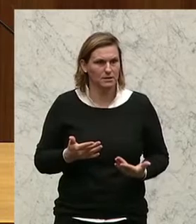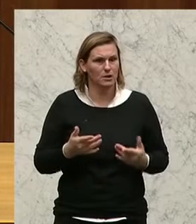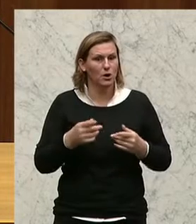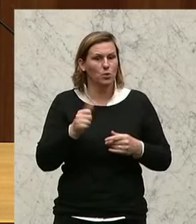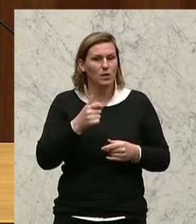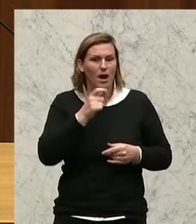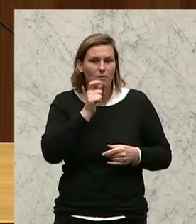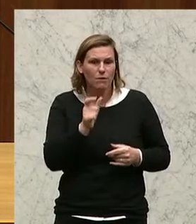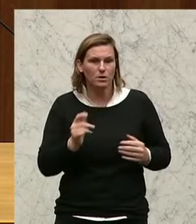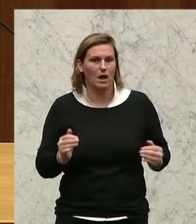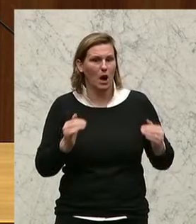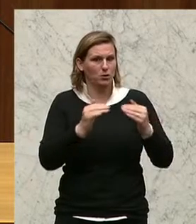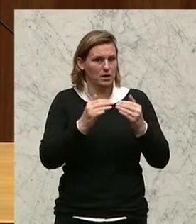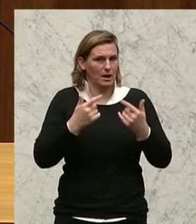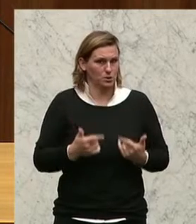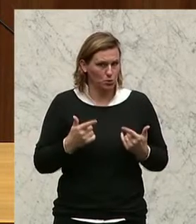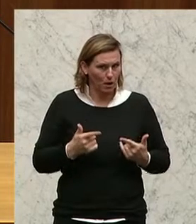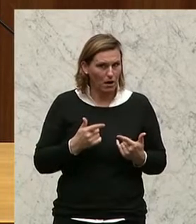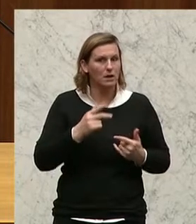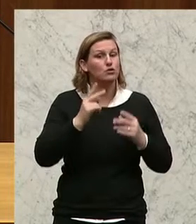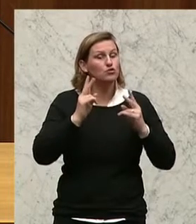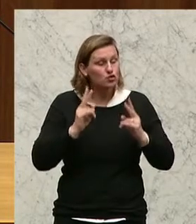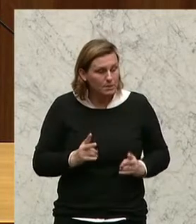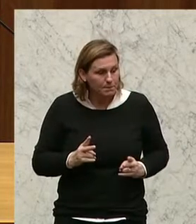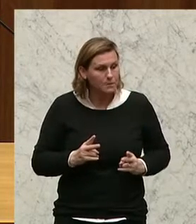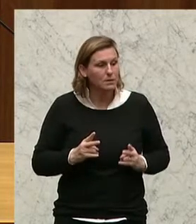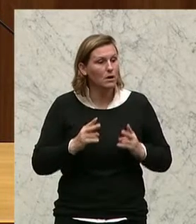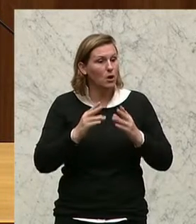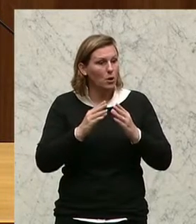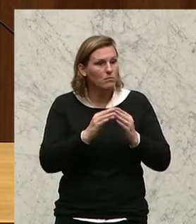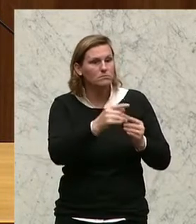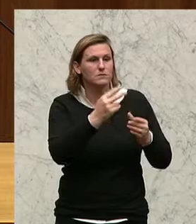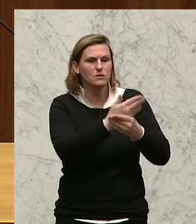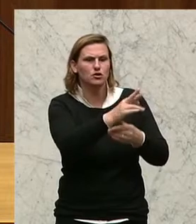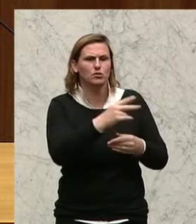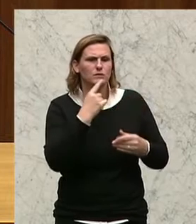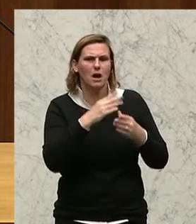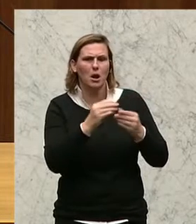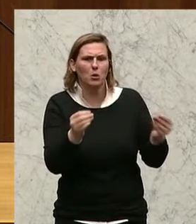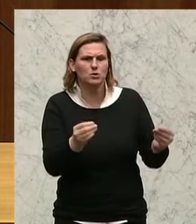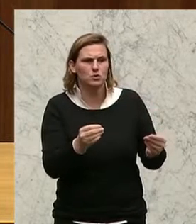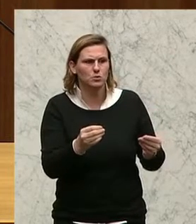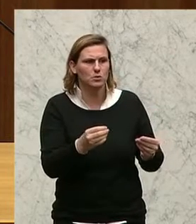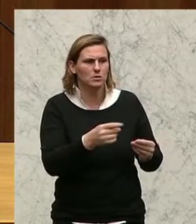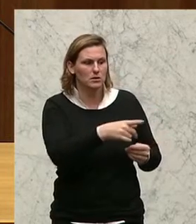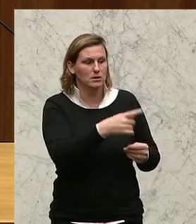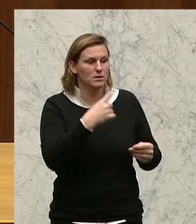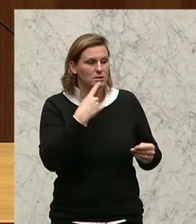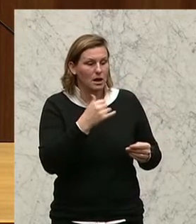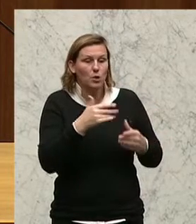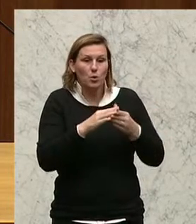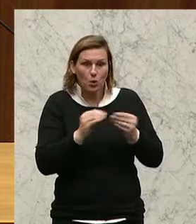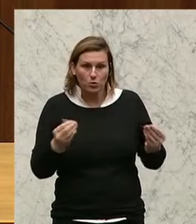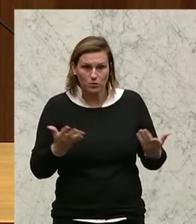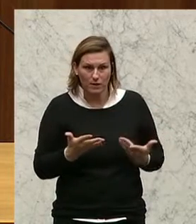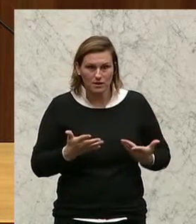zur Ausgleichszulage. Ja, es stimmt, Sie haben die Lösung, die Lösung wäre ganz einfach, Herr Kollege Steinhauser. Die